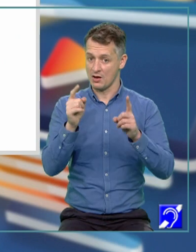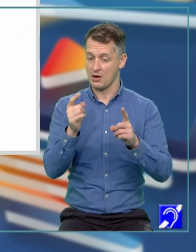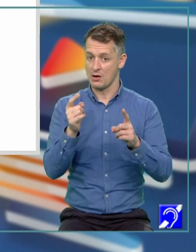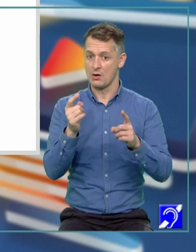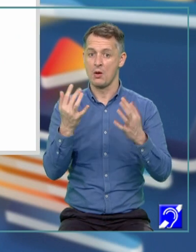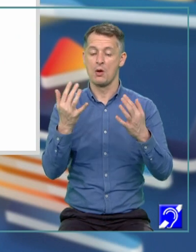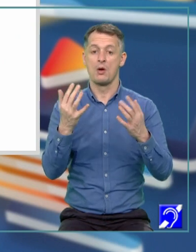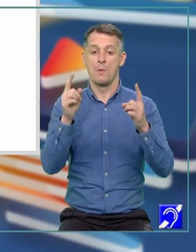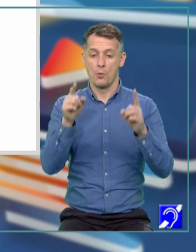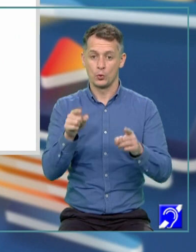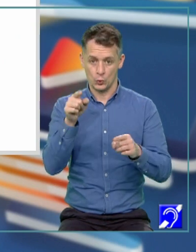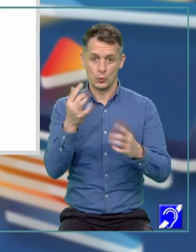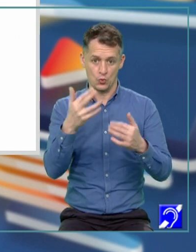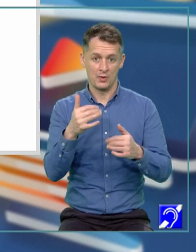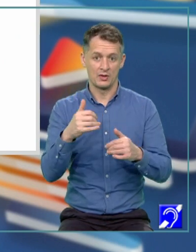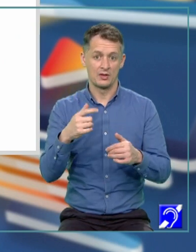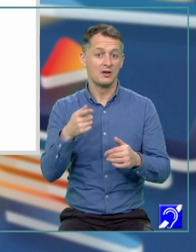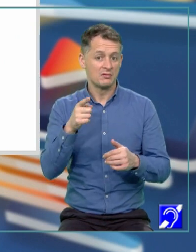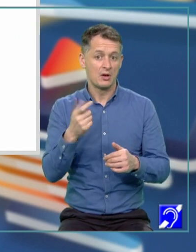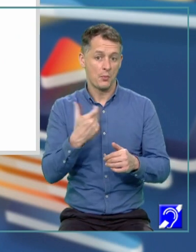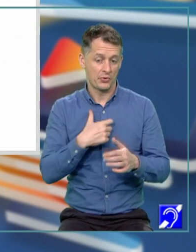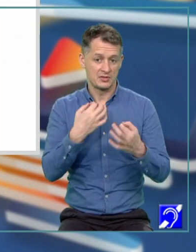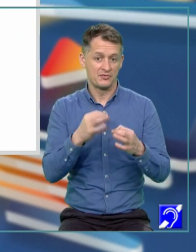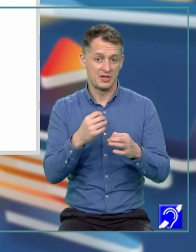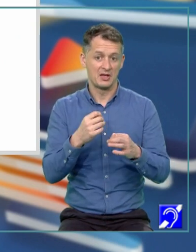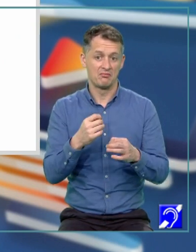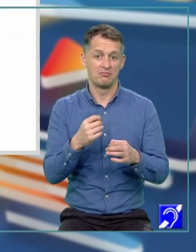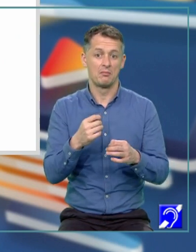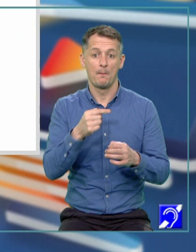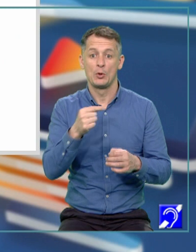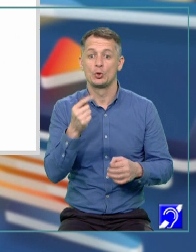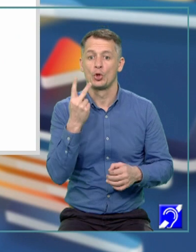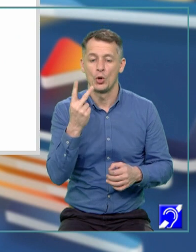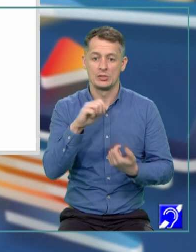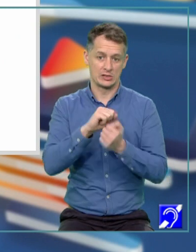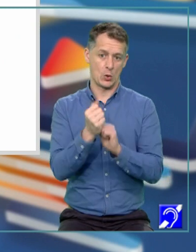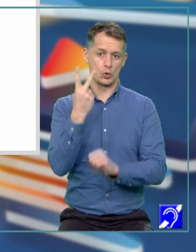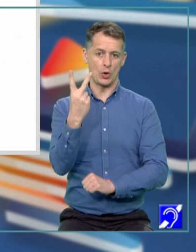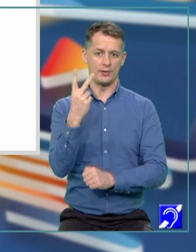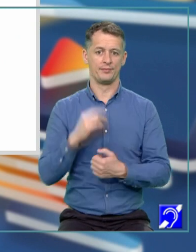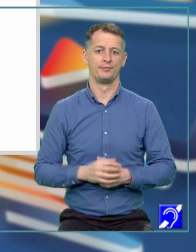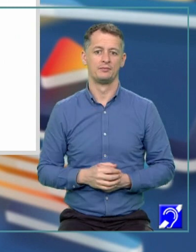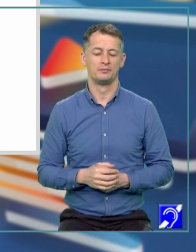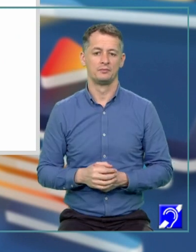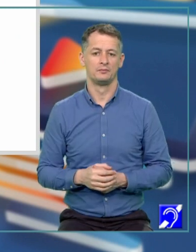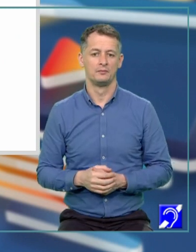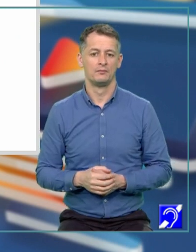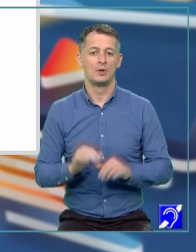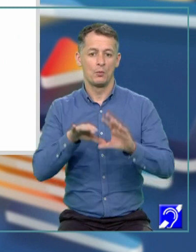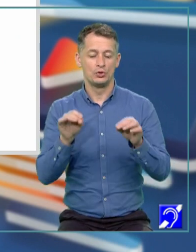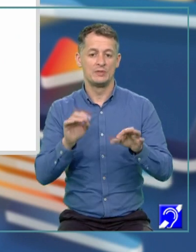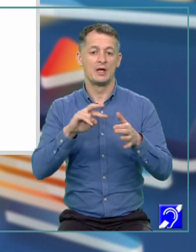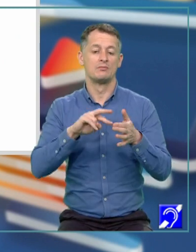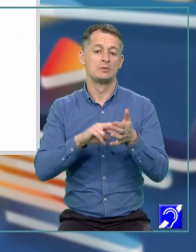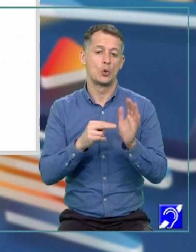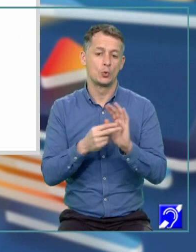atunci numărul poate fi minus 2 sau 2. Așadar, mulțimea soluțiilor